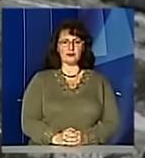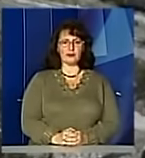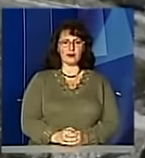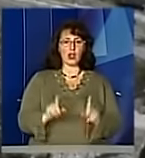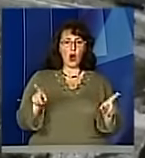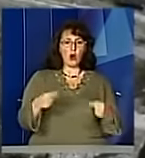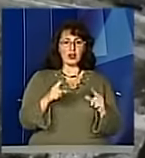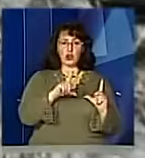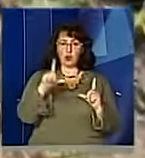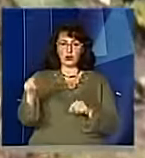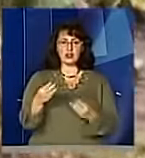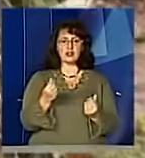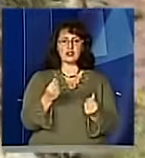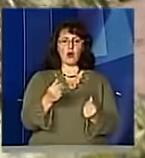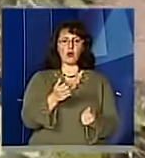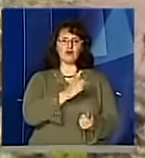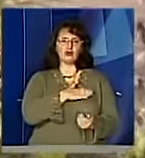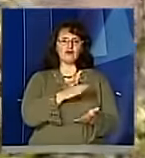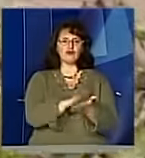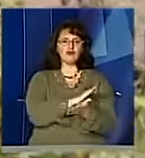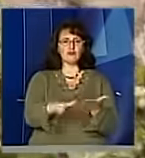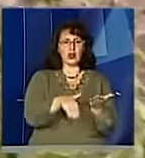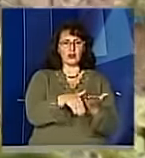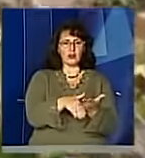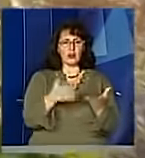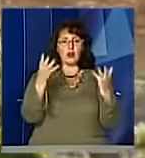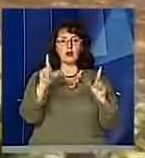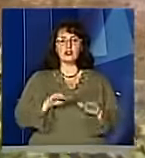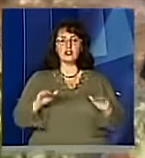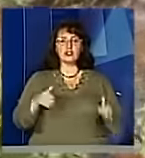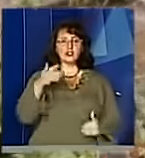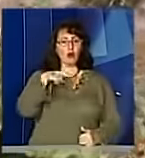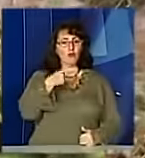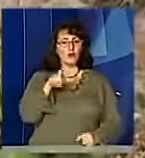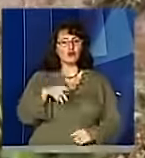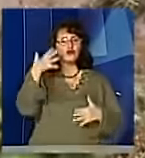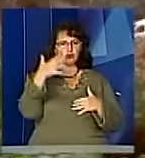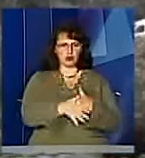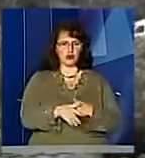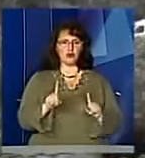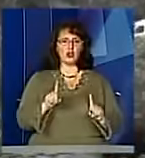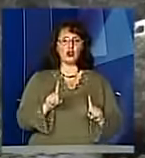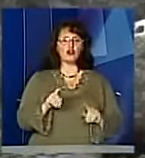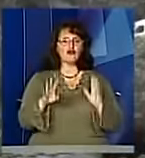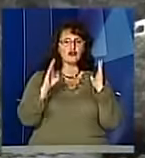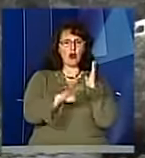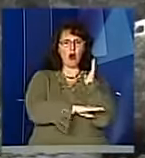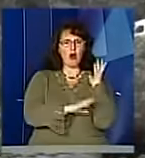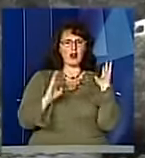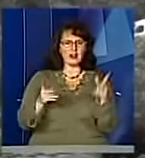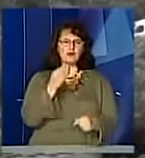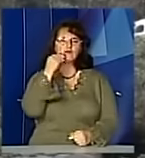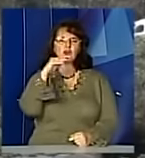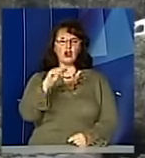Зорганізували поїздку за кошти меценатів. Діти кажуть, уже завдень на природі вони зрозуміли, що ліс – це краще, аніж віртуальні